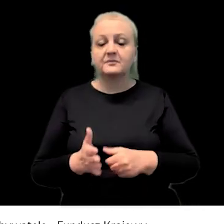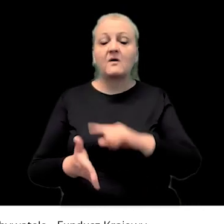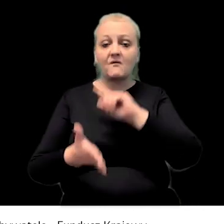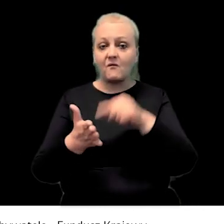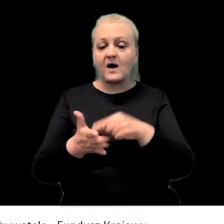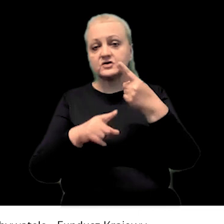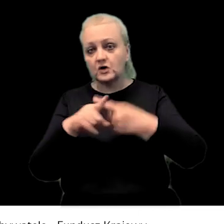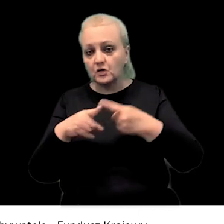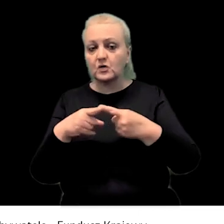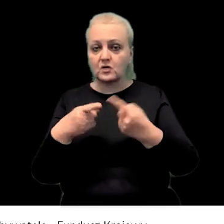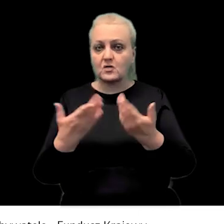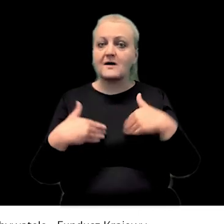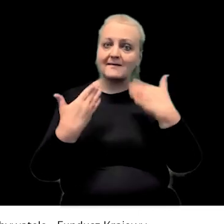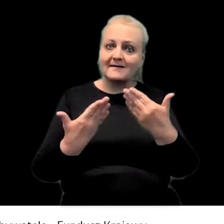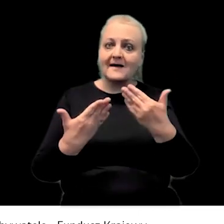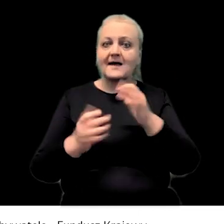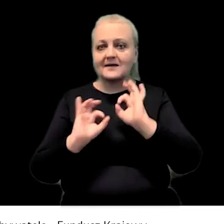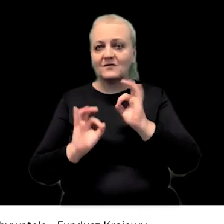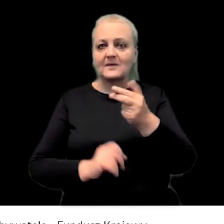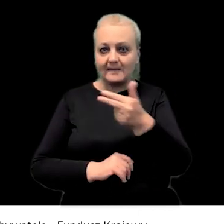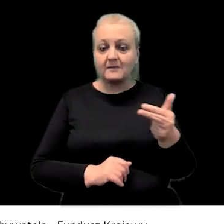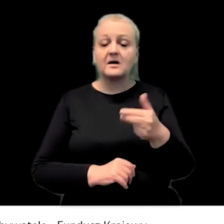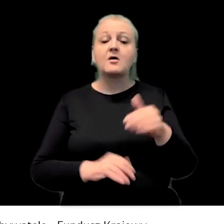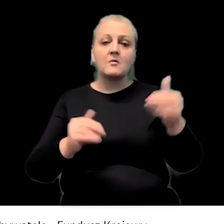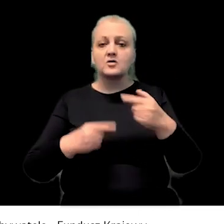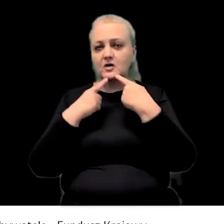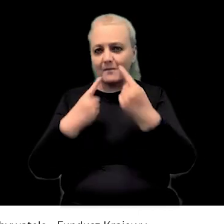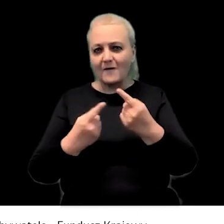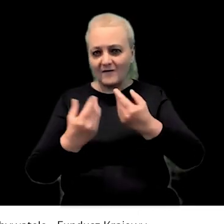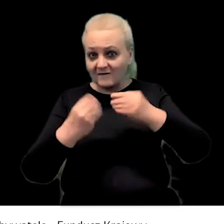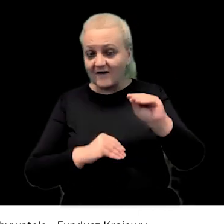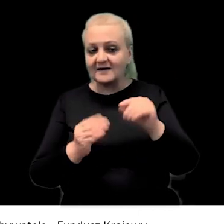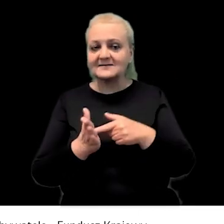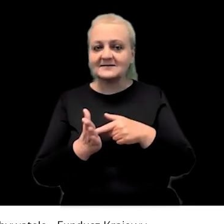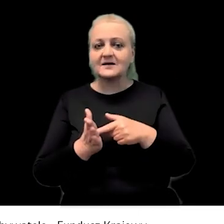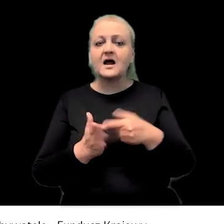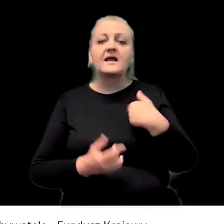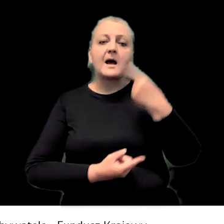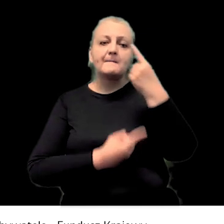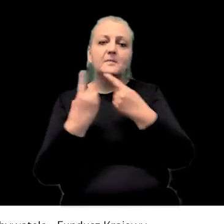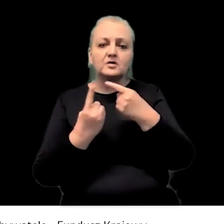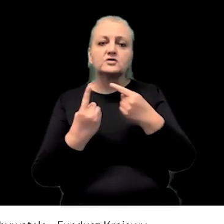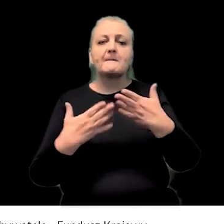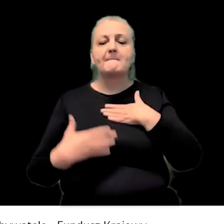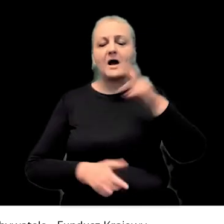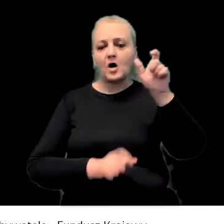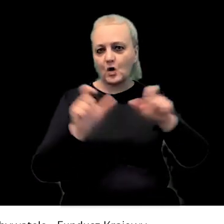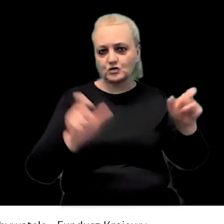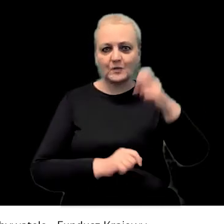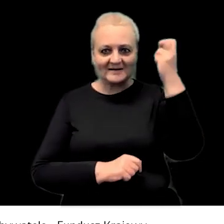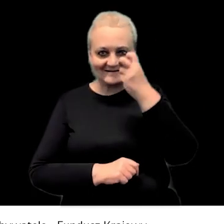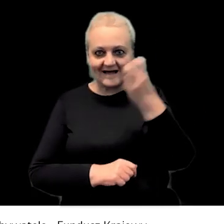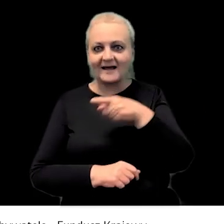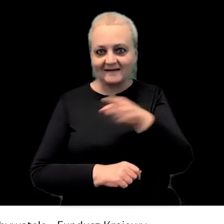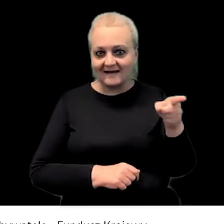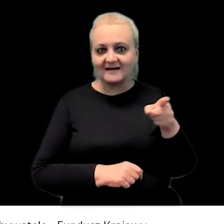zobaczyć, właśnie trochę przybliża to też temat, więc może powiesz coś więcej, bo mówię, bo myślę, że po prostu